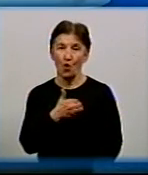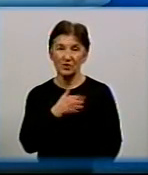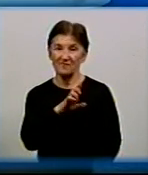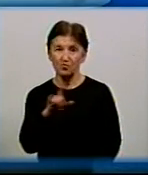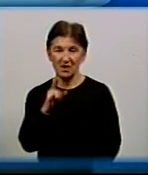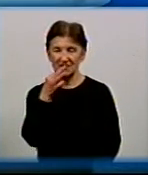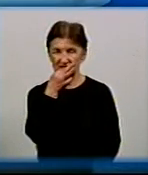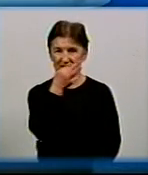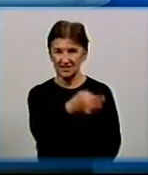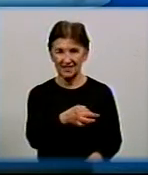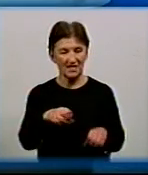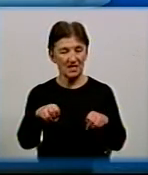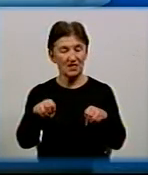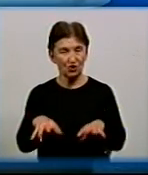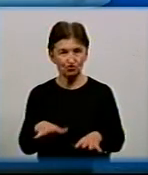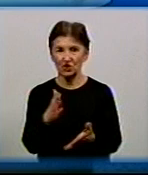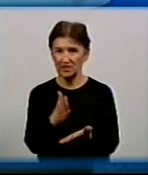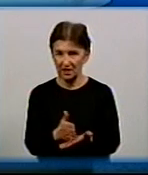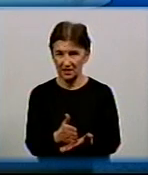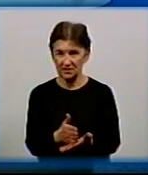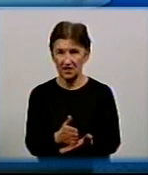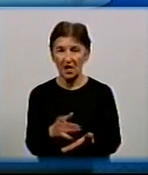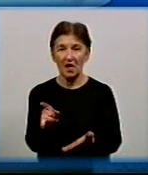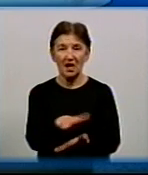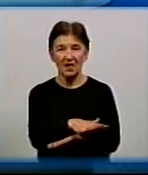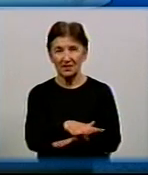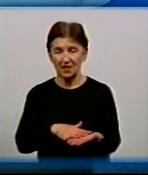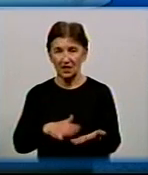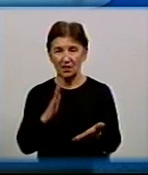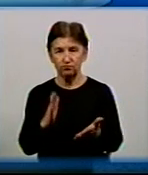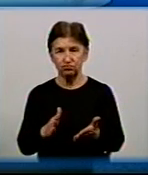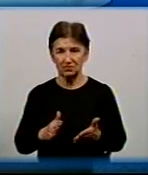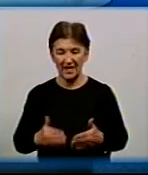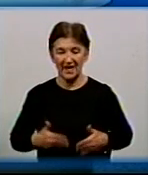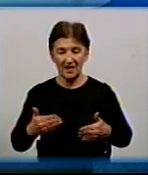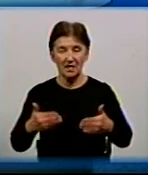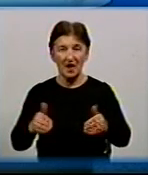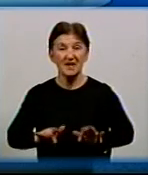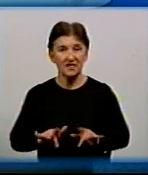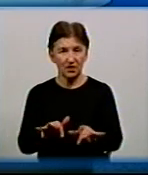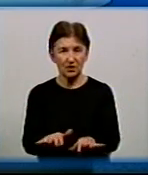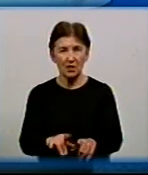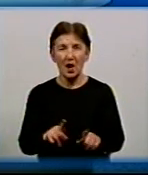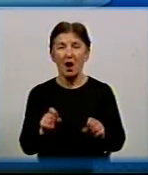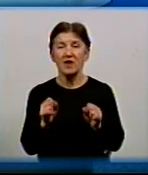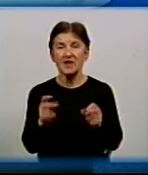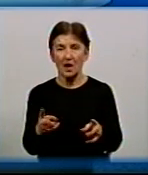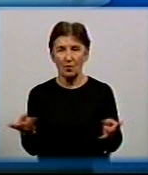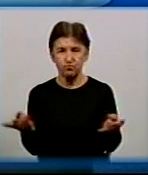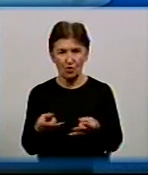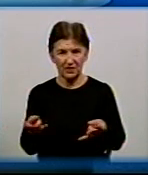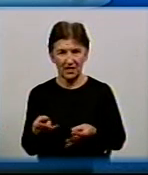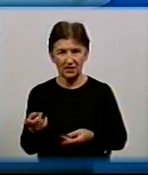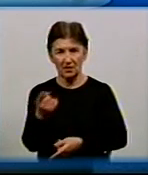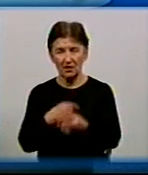рішення є. Далі є відповідний алгоритм дій, як потрібно повертати цілісний майновий комплекс. Це